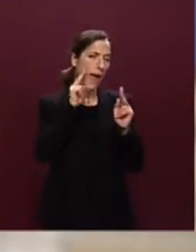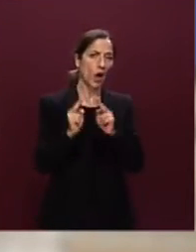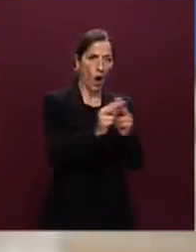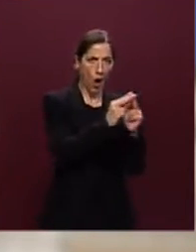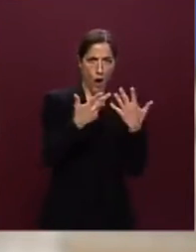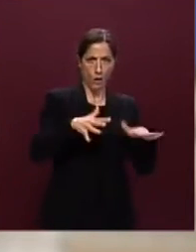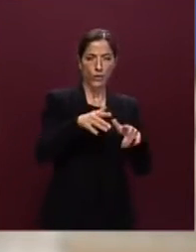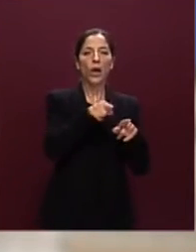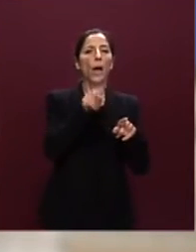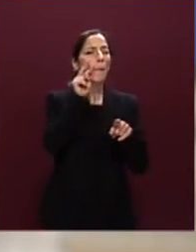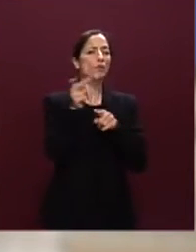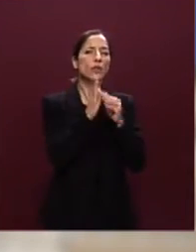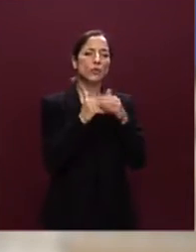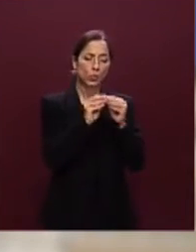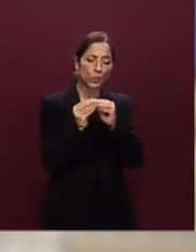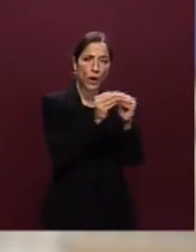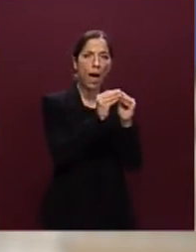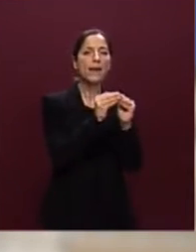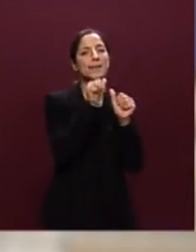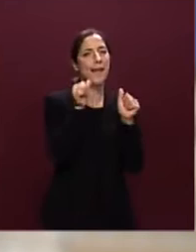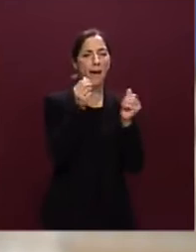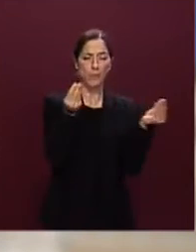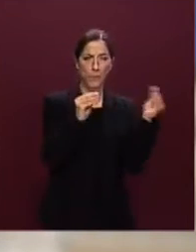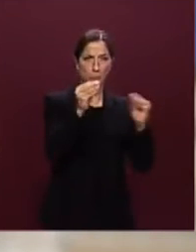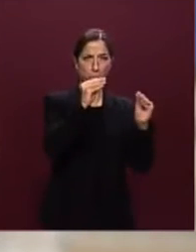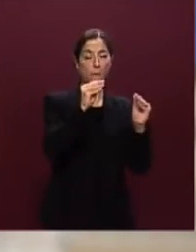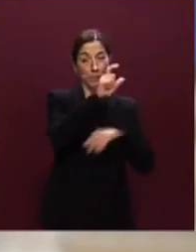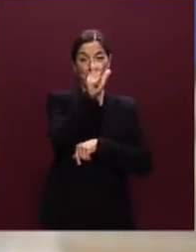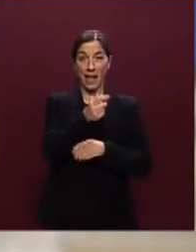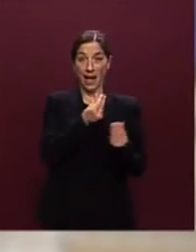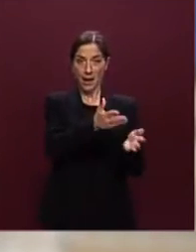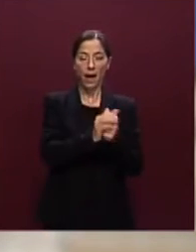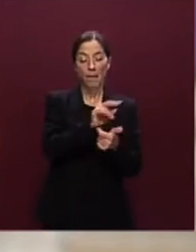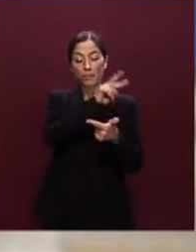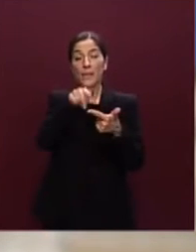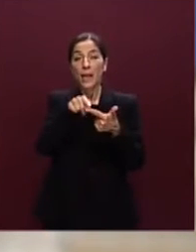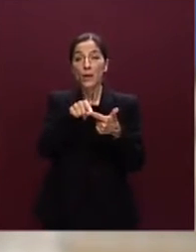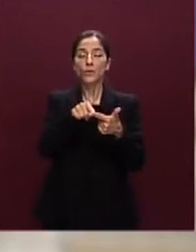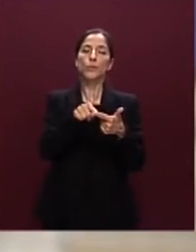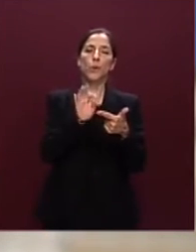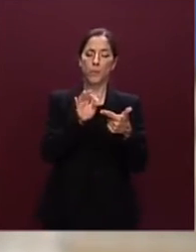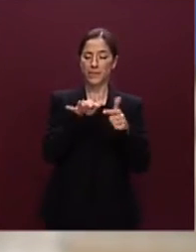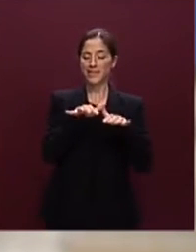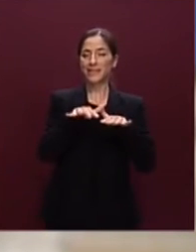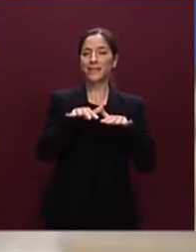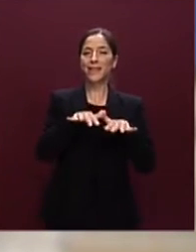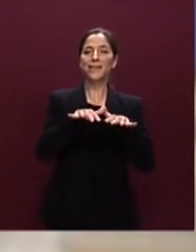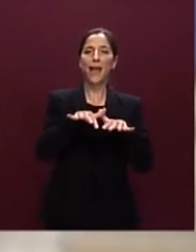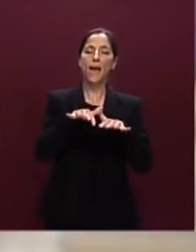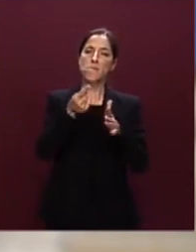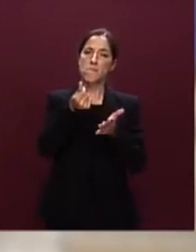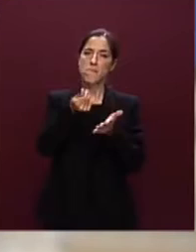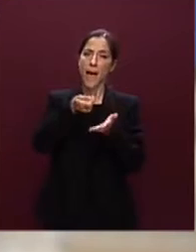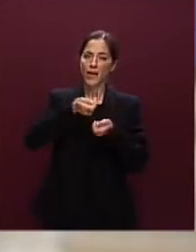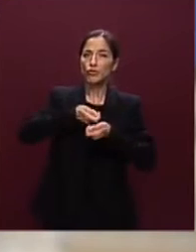rafforzare l'autonomia strategica del nostro Paese La seconda gamba è quella di mettere in campo un sistema di incentivi che possa